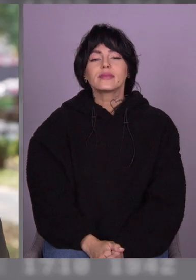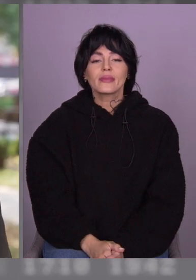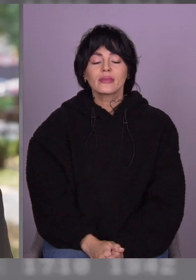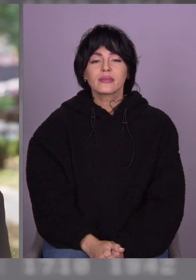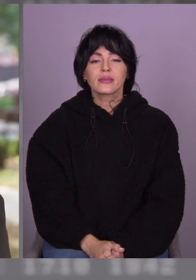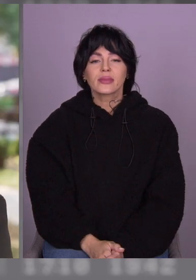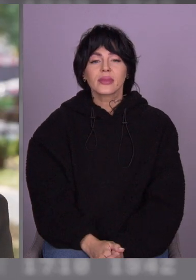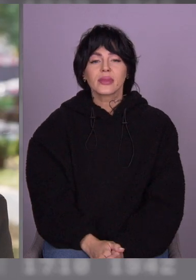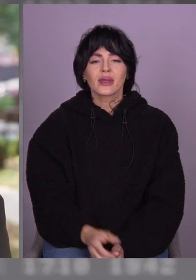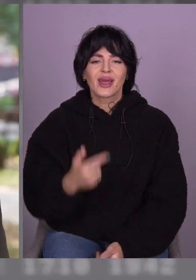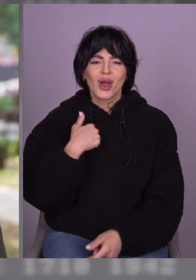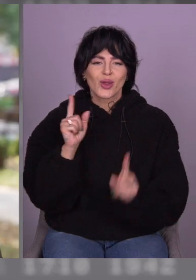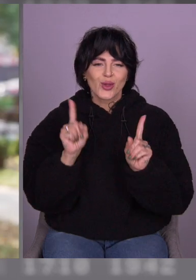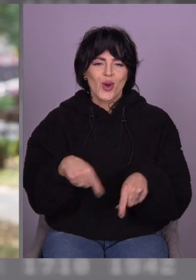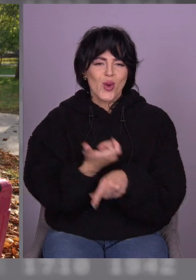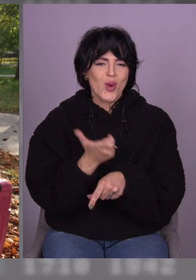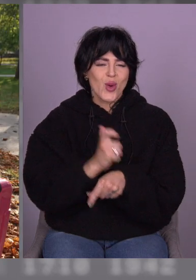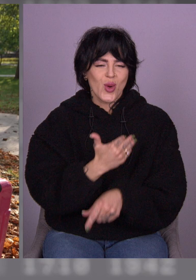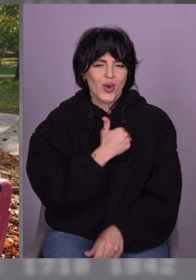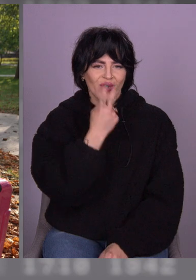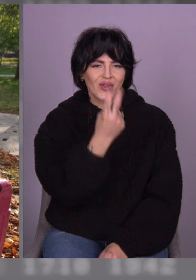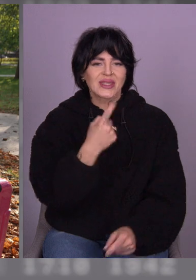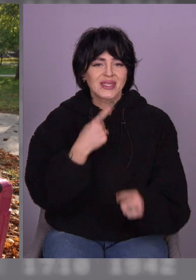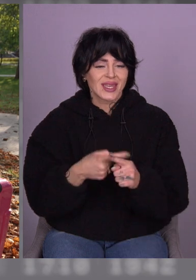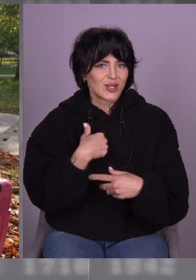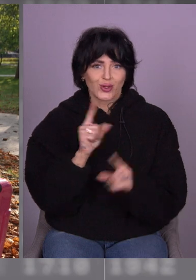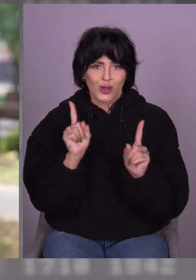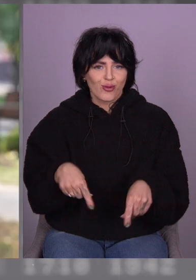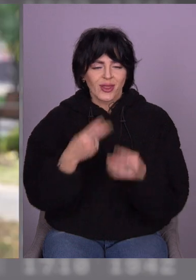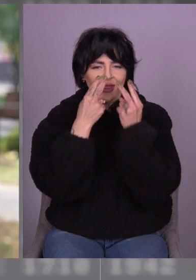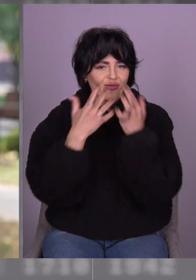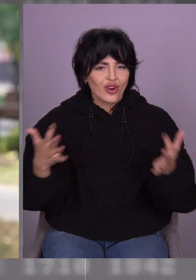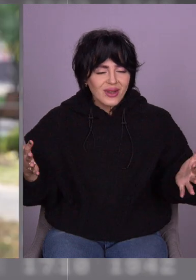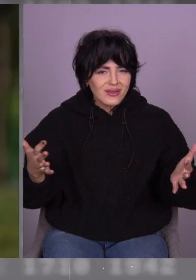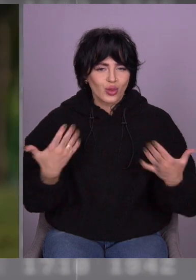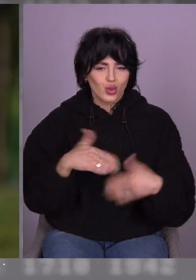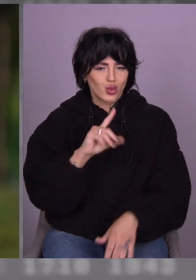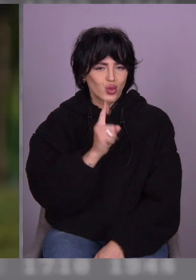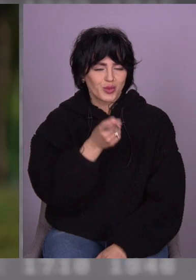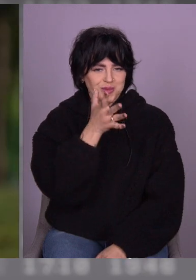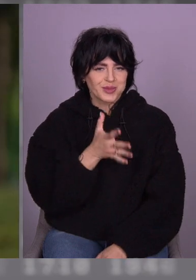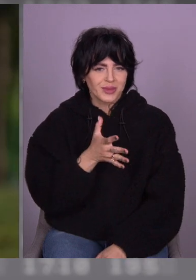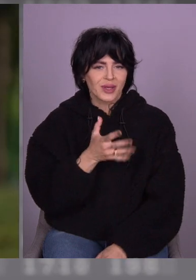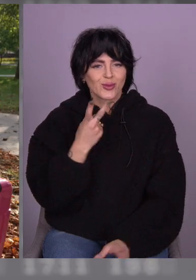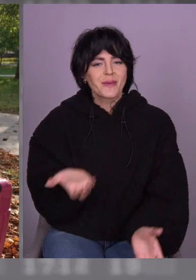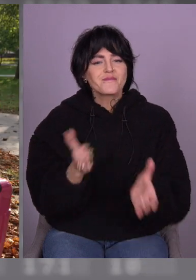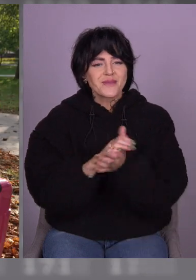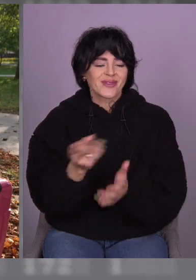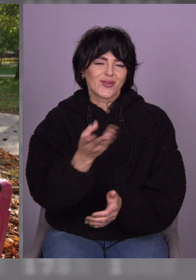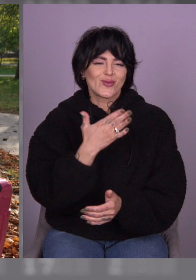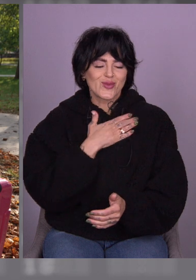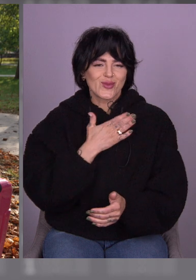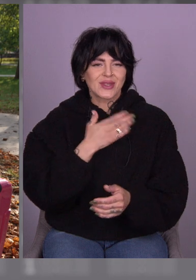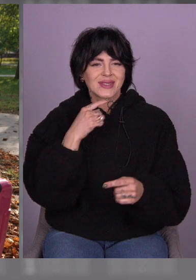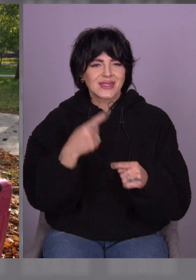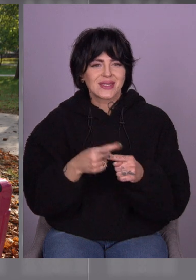Я вже дуже сильно хочу її теж побачити. Ви ще не бачилися? Ні. Півтора року? Так. Познайомиш мене з ними? Так. Щоб ми